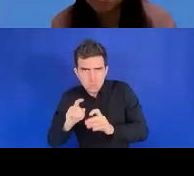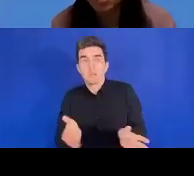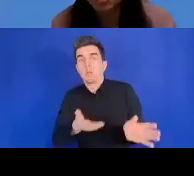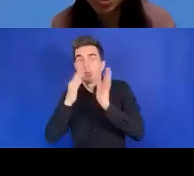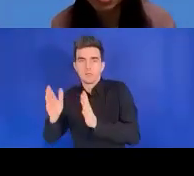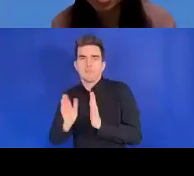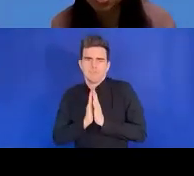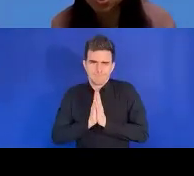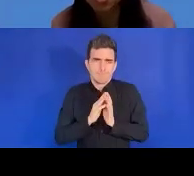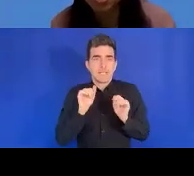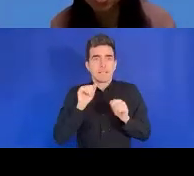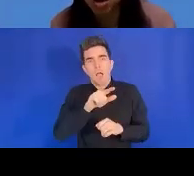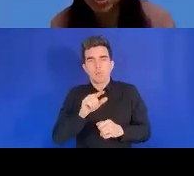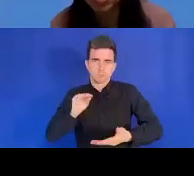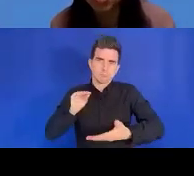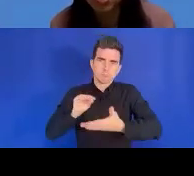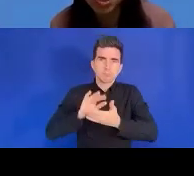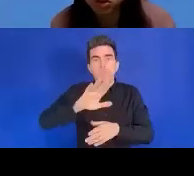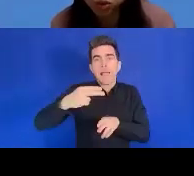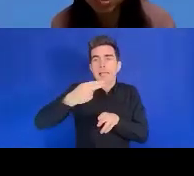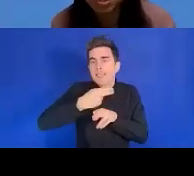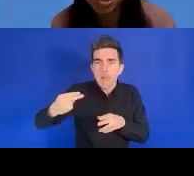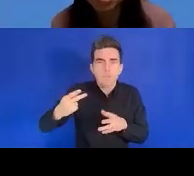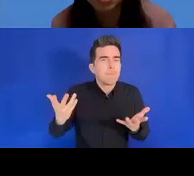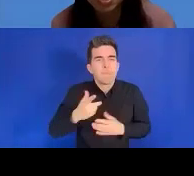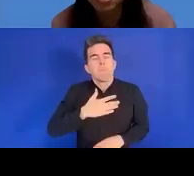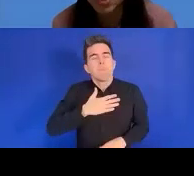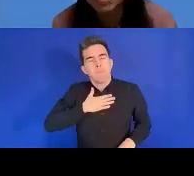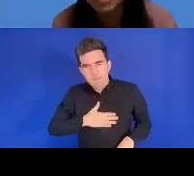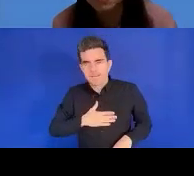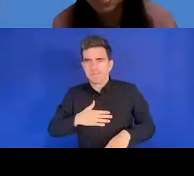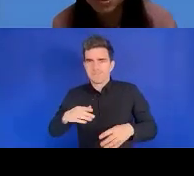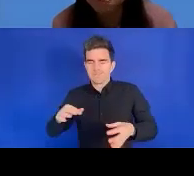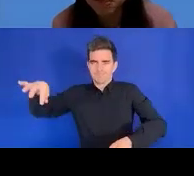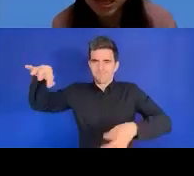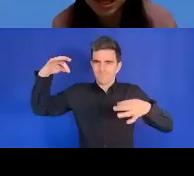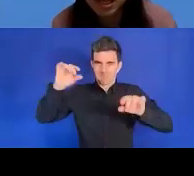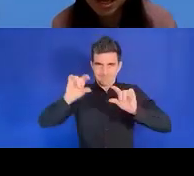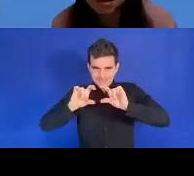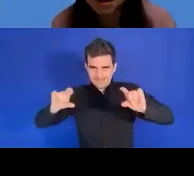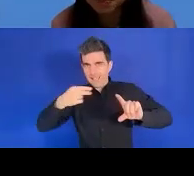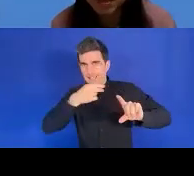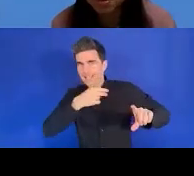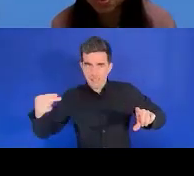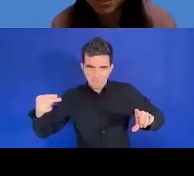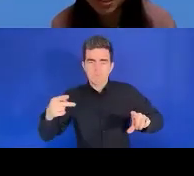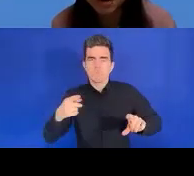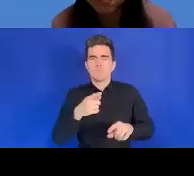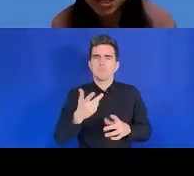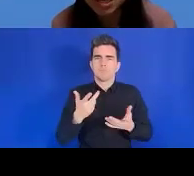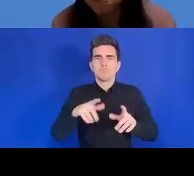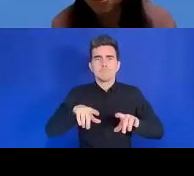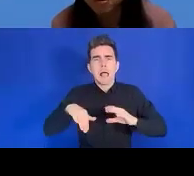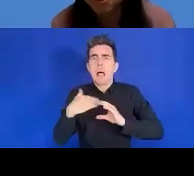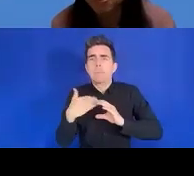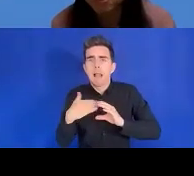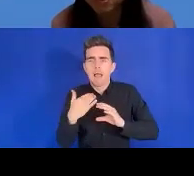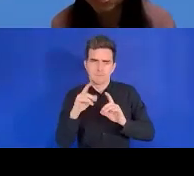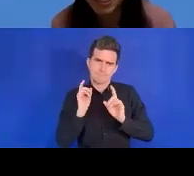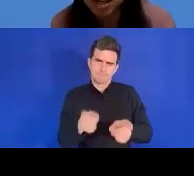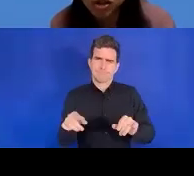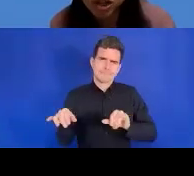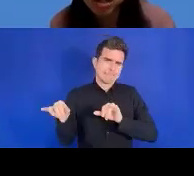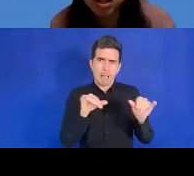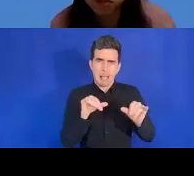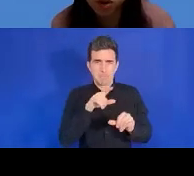inscrit sur votre certificat. Ajoutez également l'adresse e-mail que vous voulez, que vous avez utilisée pour cette session Zoom.